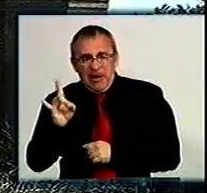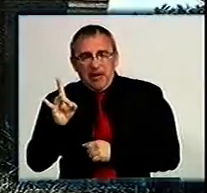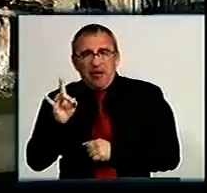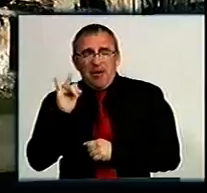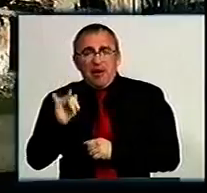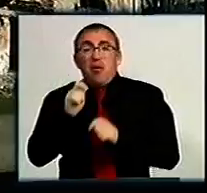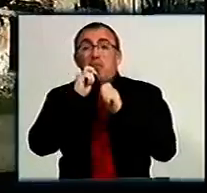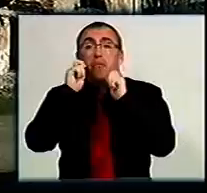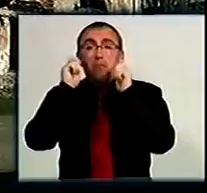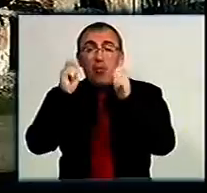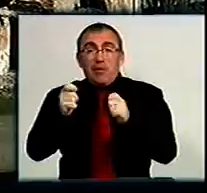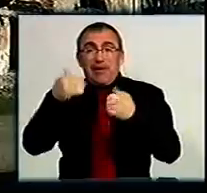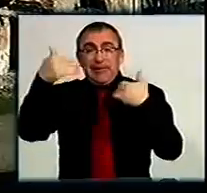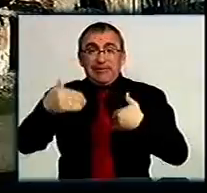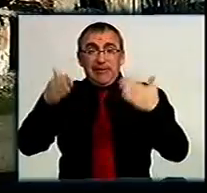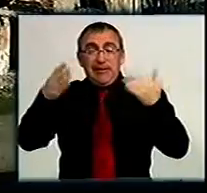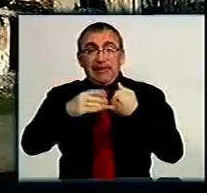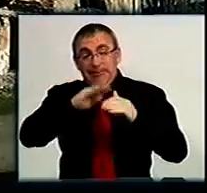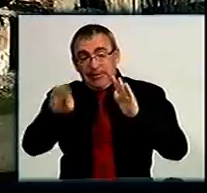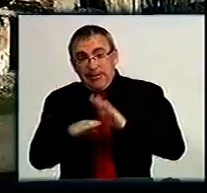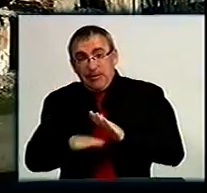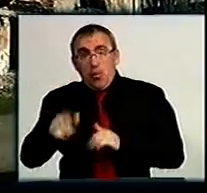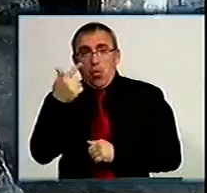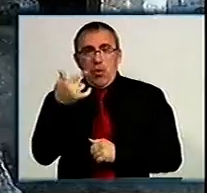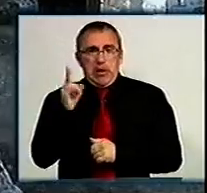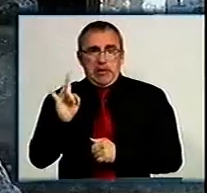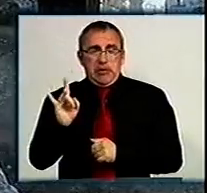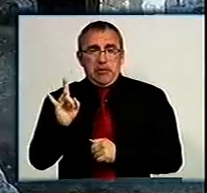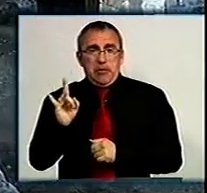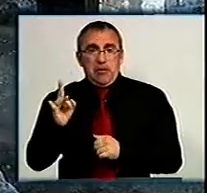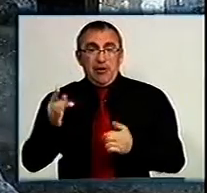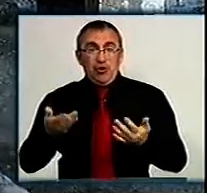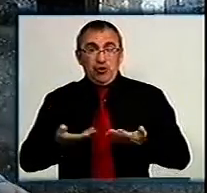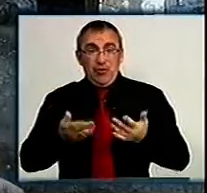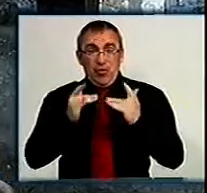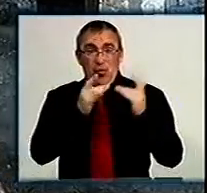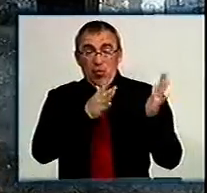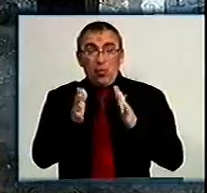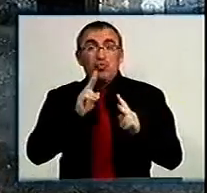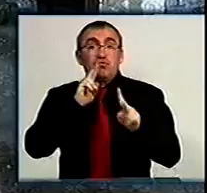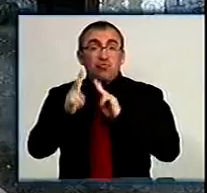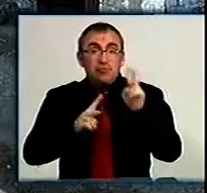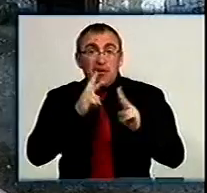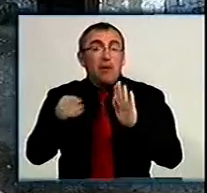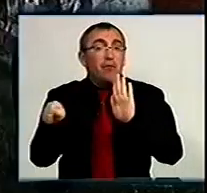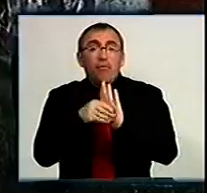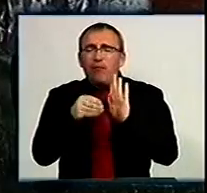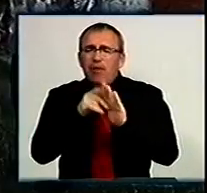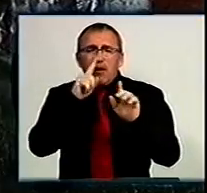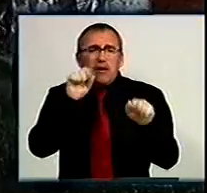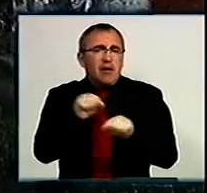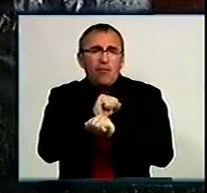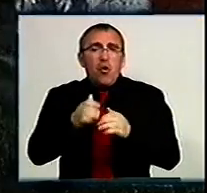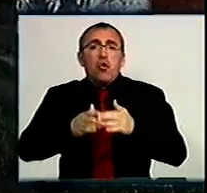практично подаровані ці стіни і землю під ними за одну гривню. Житель гуртожитку навпроти скаржаться, що без хабара неможливо